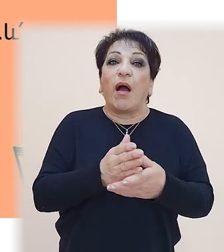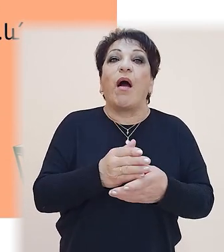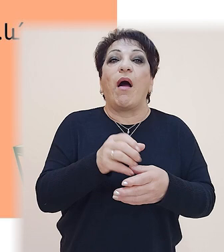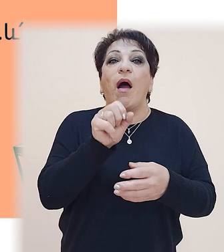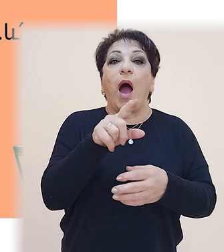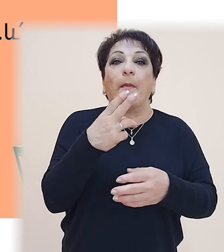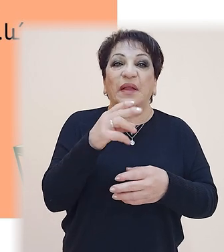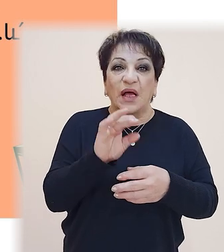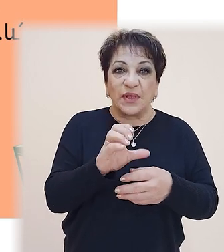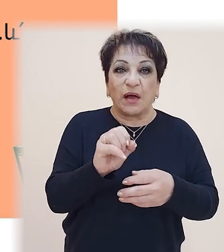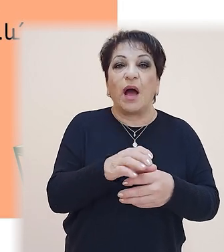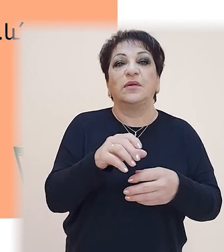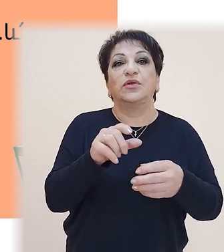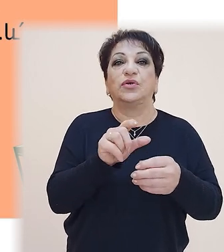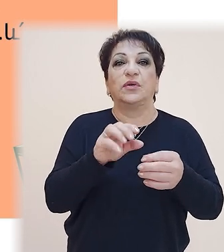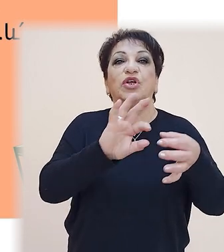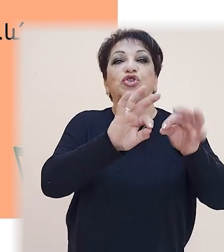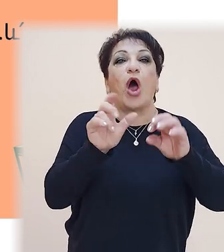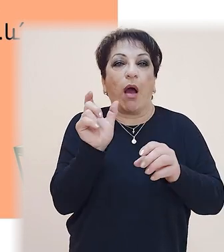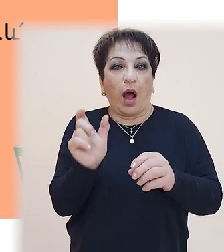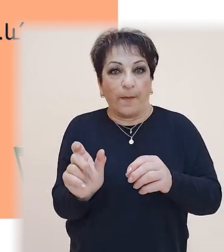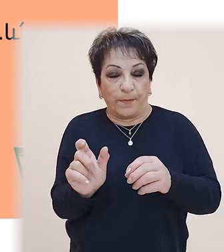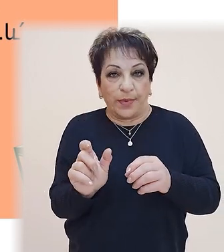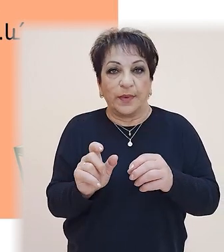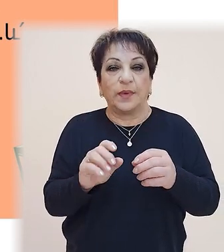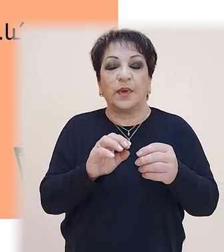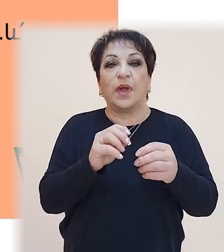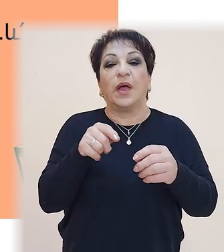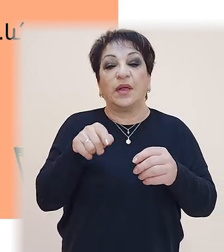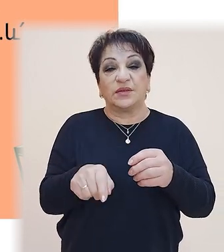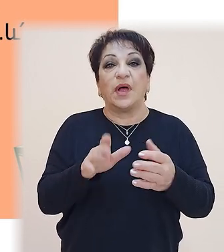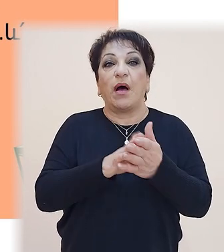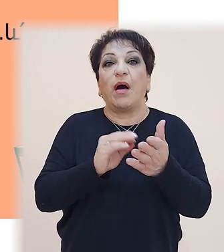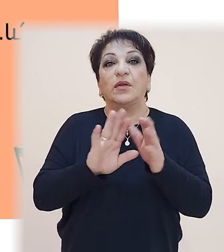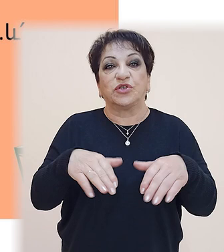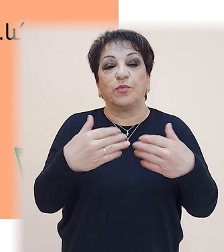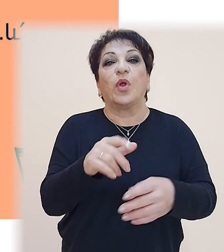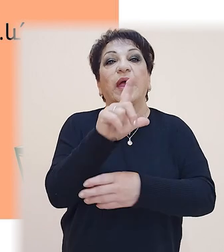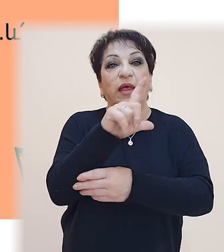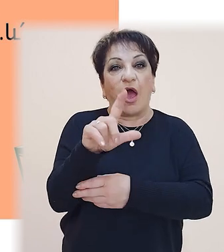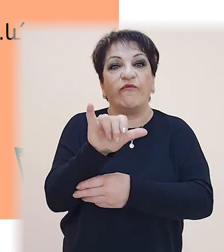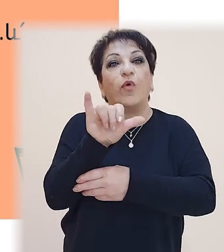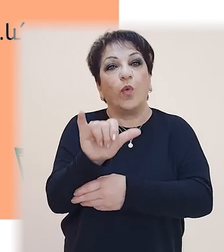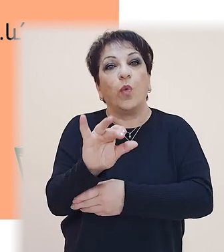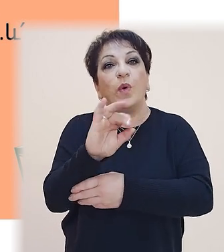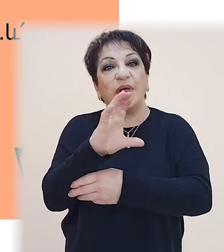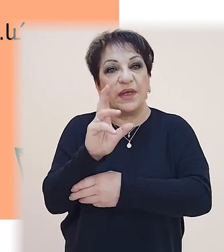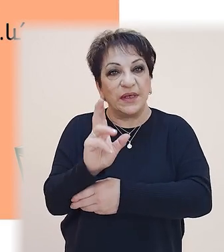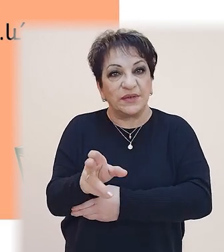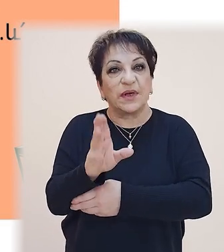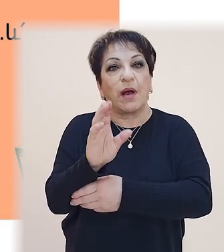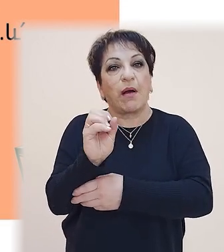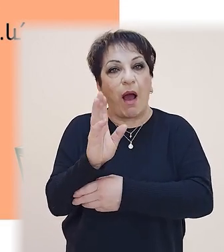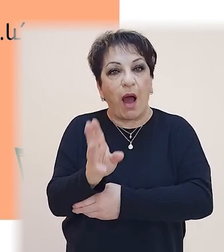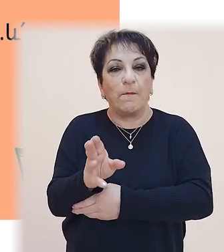դեր մեծ մասը։ Իհարկե էլի կան շախկապներ, բայց այստեղ հիմնական մասը ներկացվածը։ Եվ, ու, իսկ, սակայն, բայց, կամ, այլ,